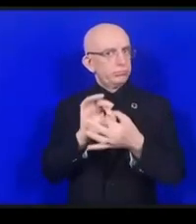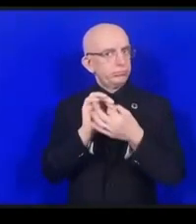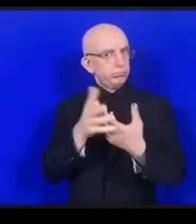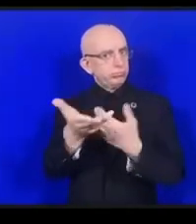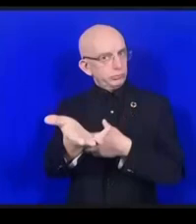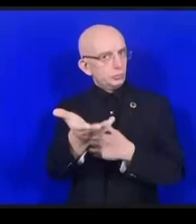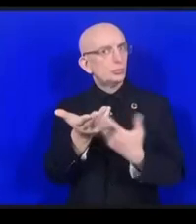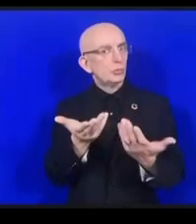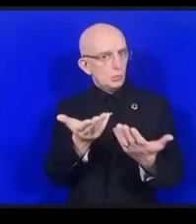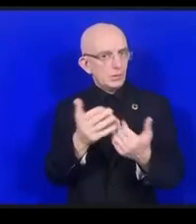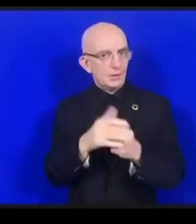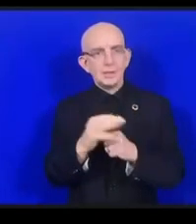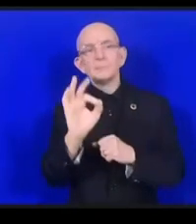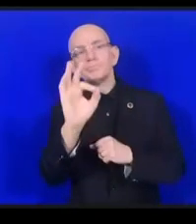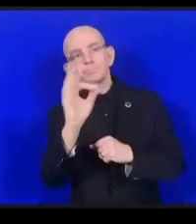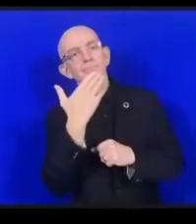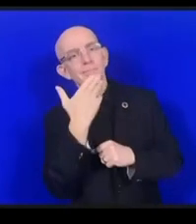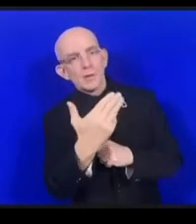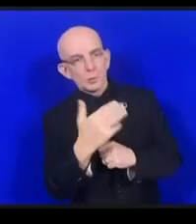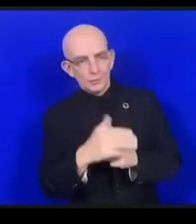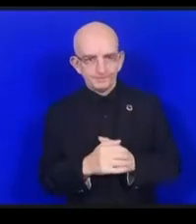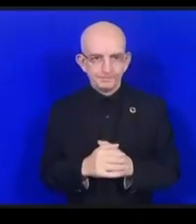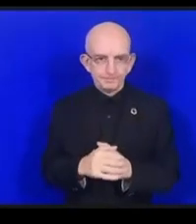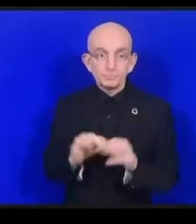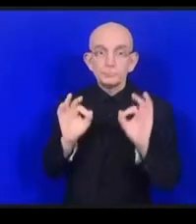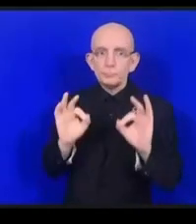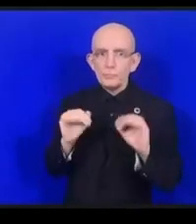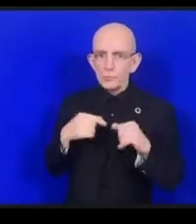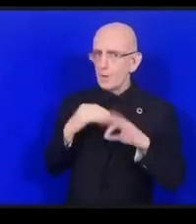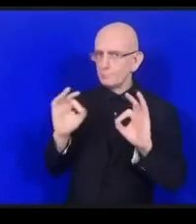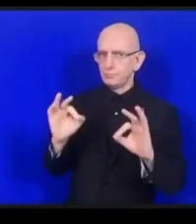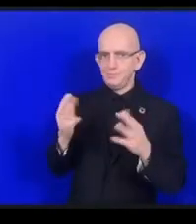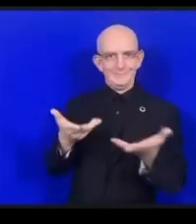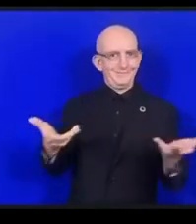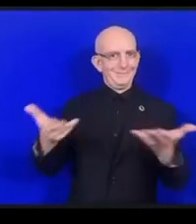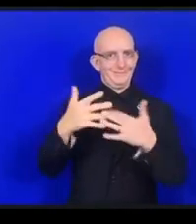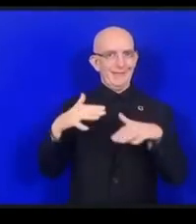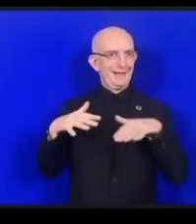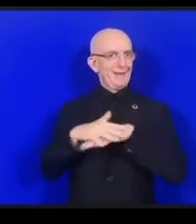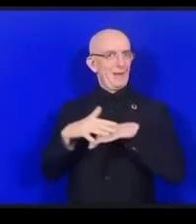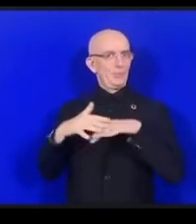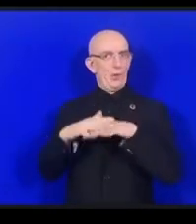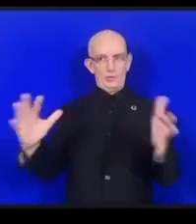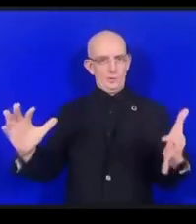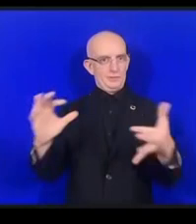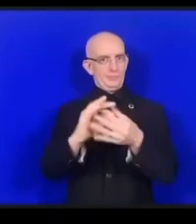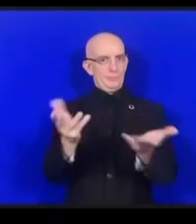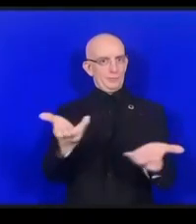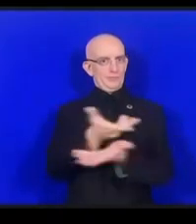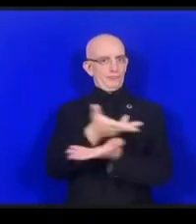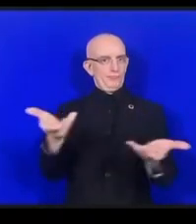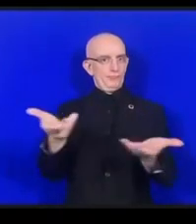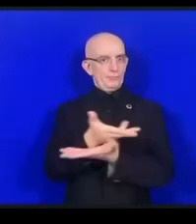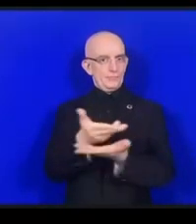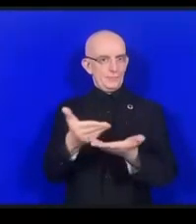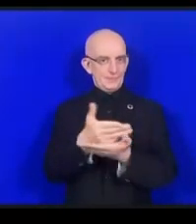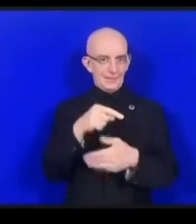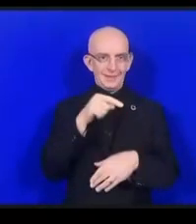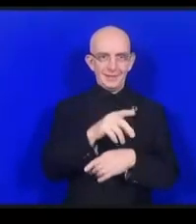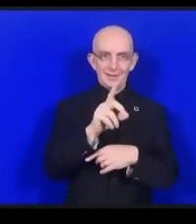ネットワーキングがすでに始まっていますねダイナミックコアリーション間でのネットワーキングというのが始まっていて嬉しいです